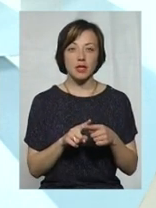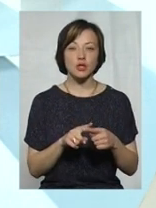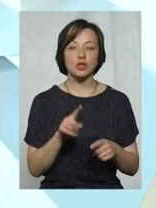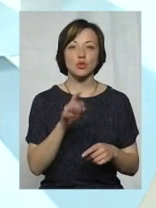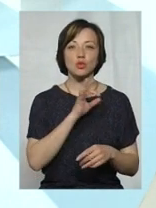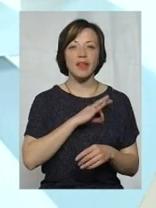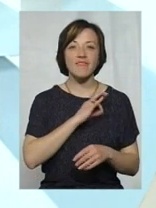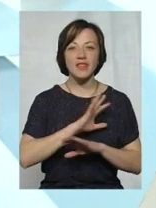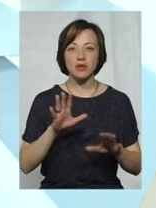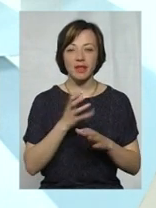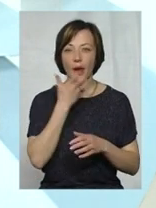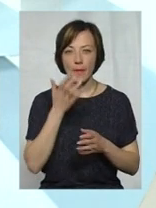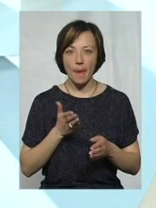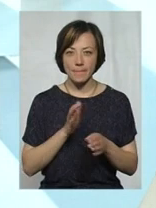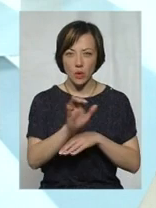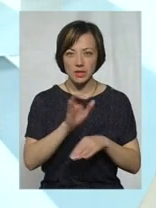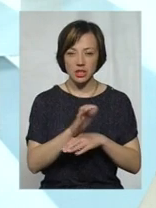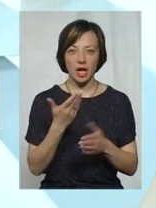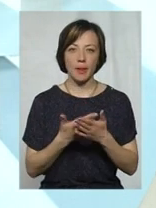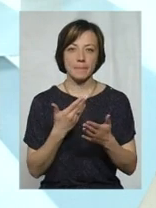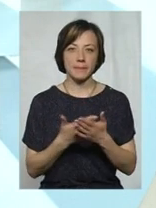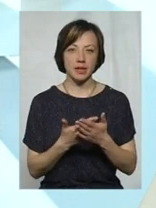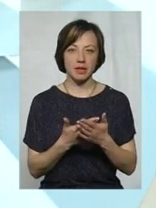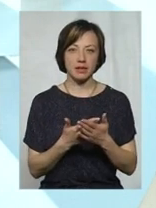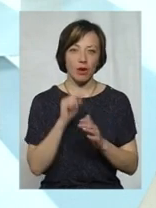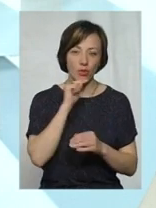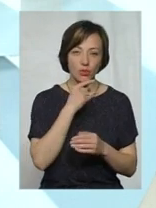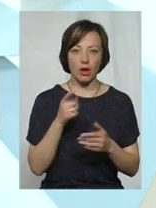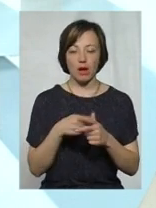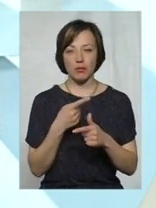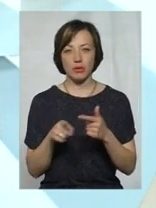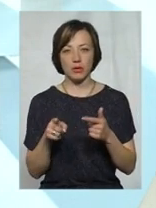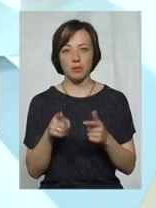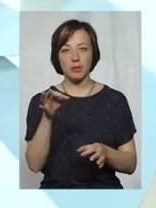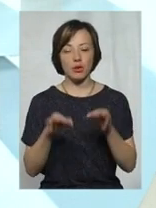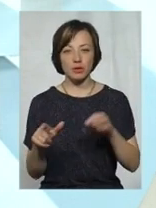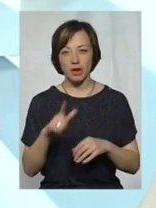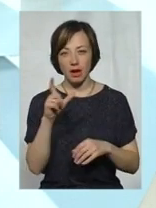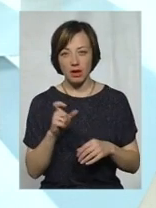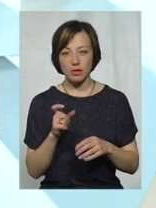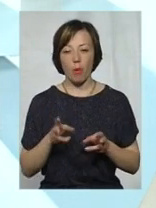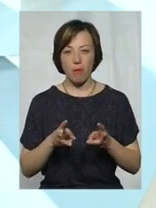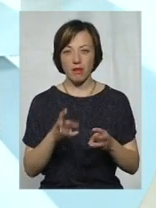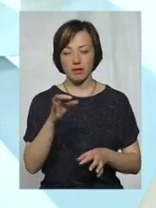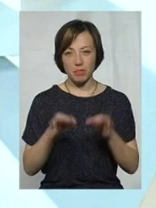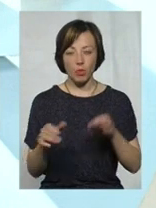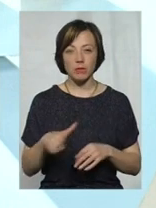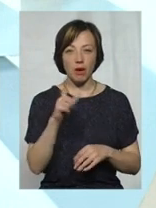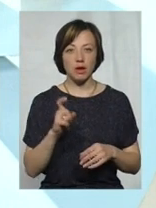теплопостачання, централізоване, постачання природним газом, опалення природним газом,